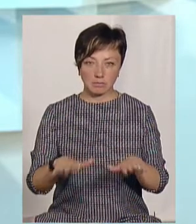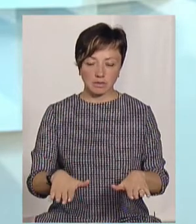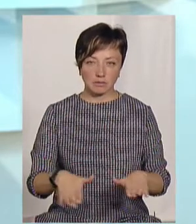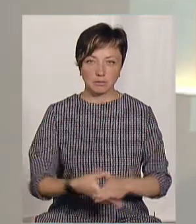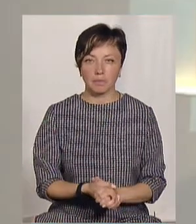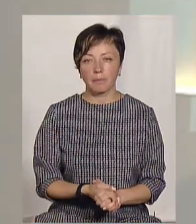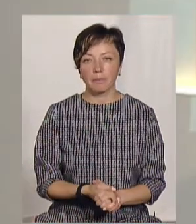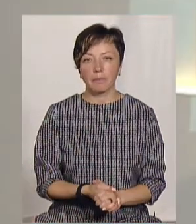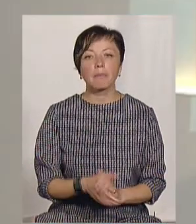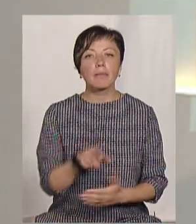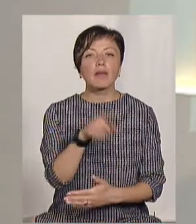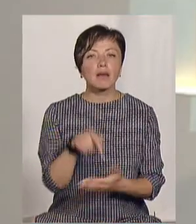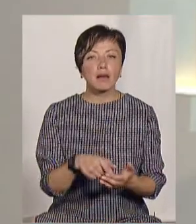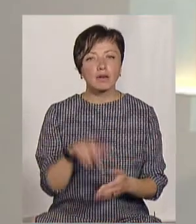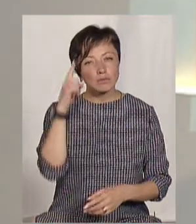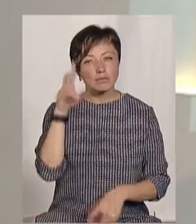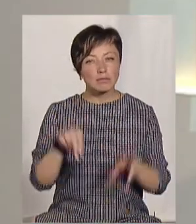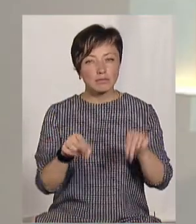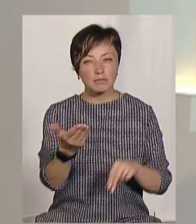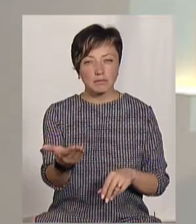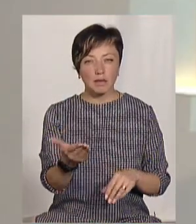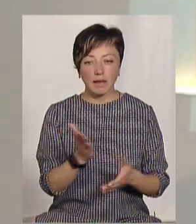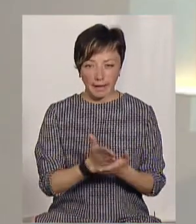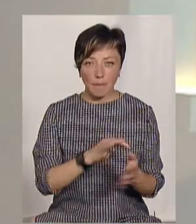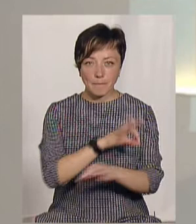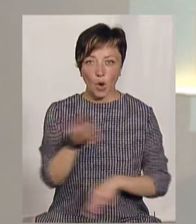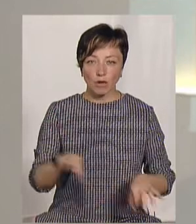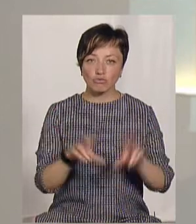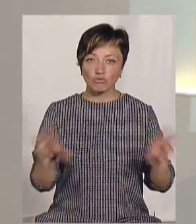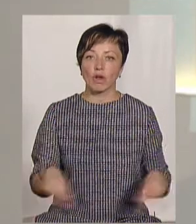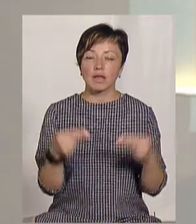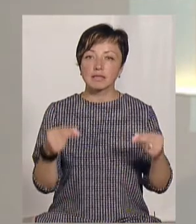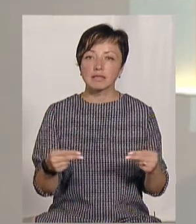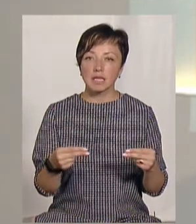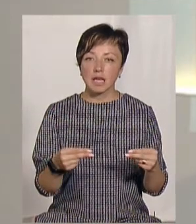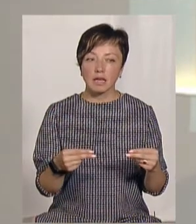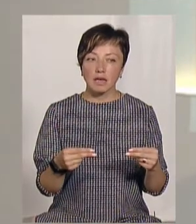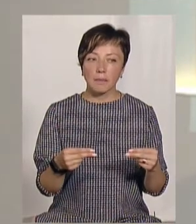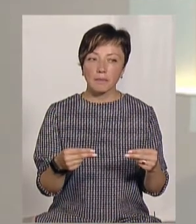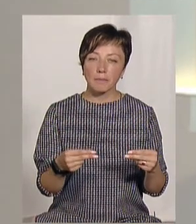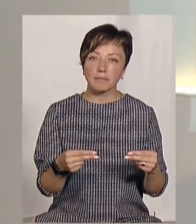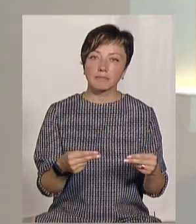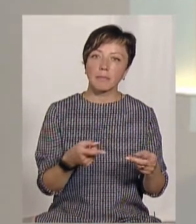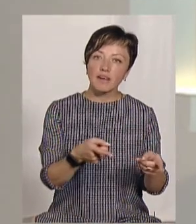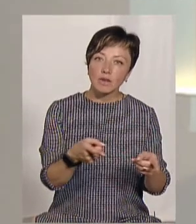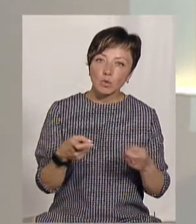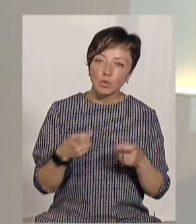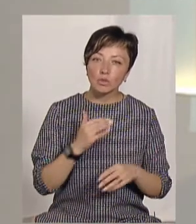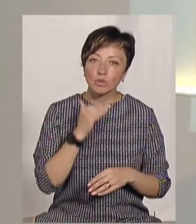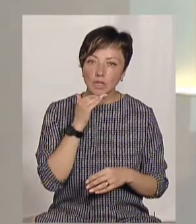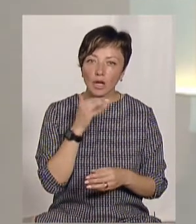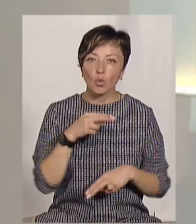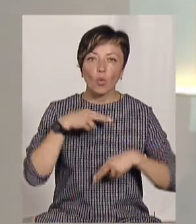Як гадаєте, є у цього проєкту шанс перевернути достатньо увагу